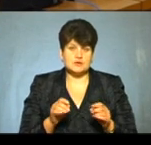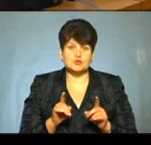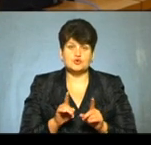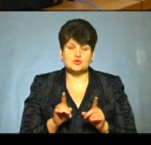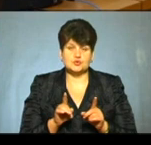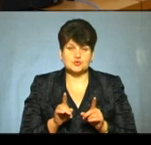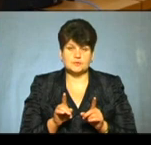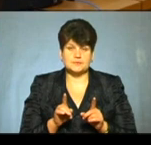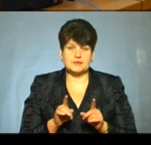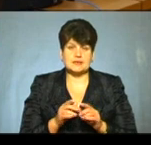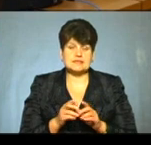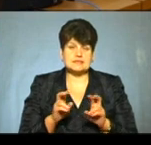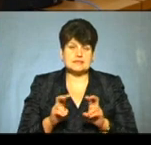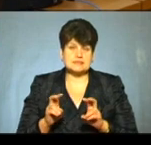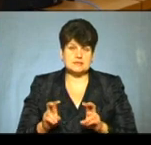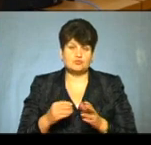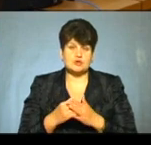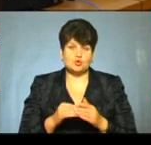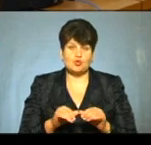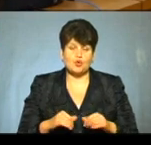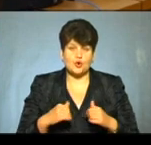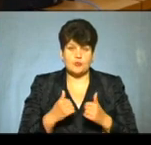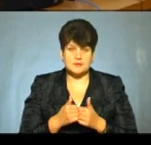на чому засідненій Верховної Ради